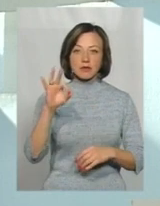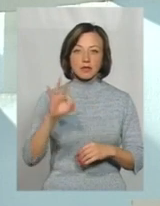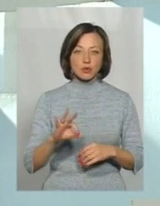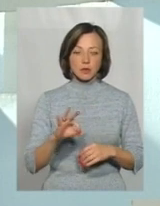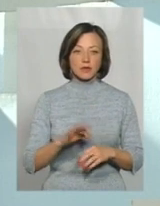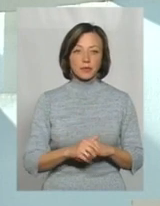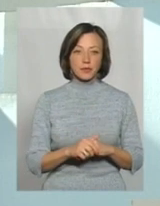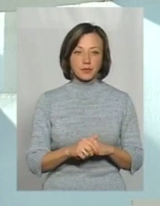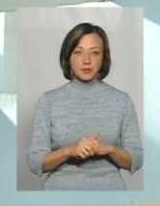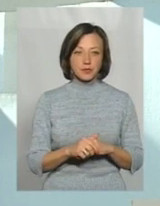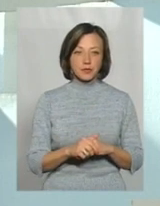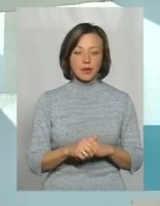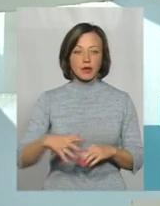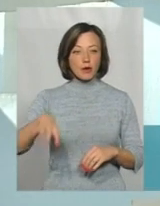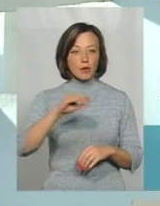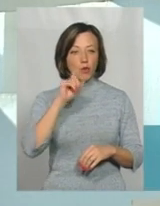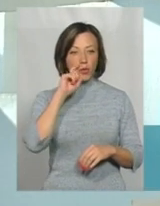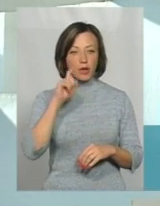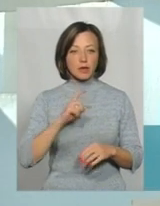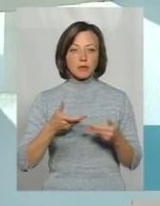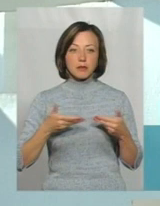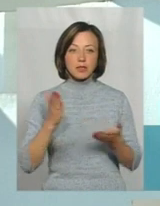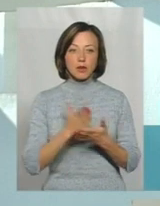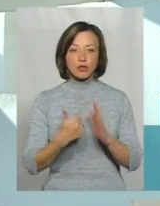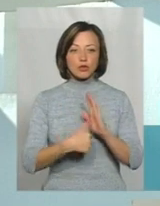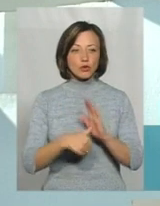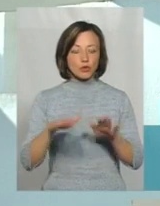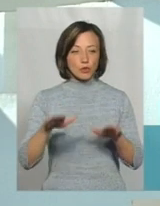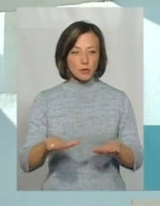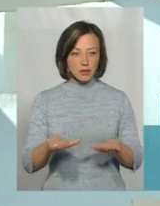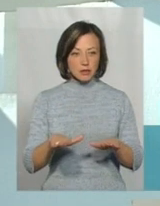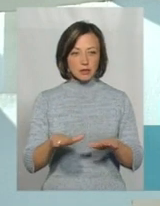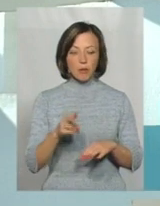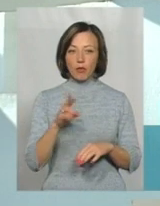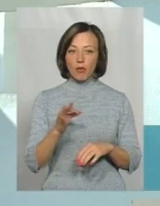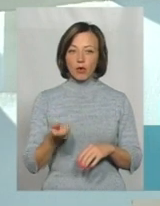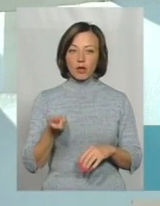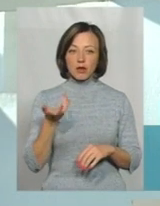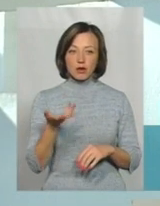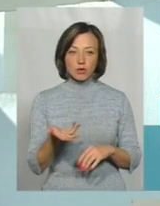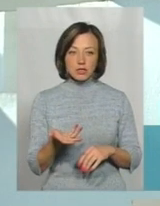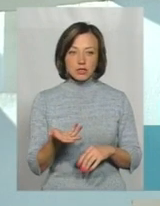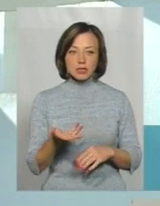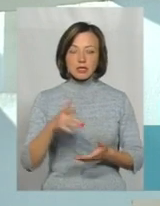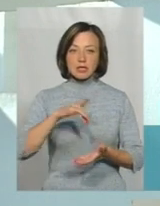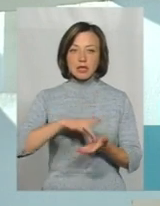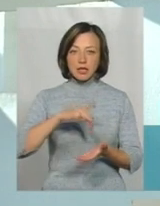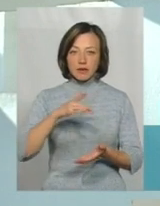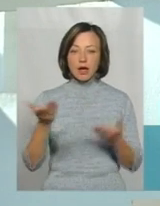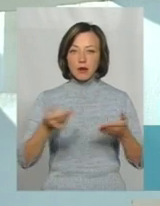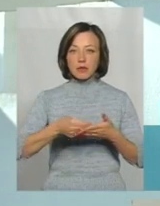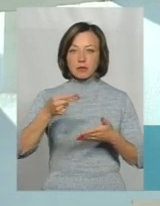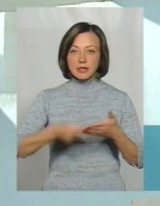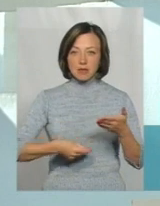Якщо брати по Україні, то ми знаходимося на шостому місці по кількості тих центрів, які підписали